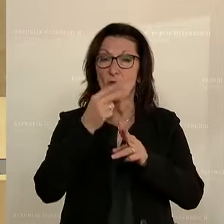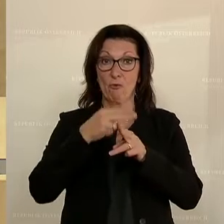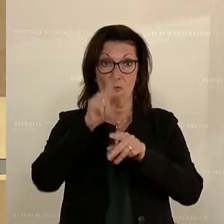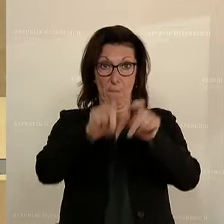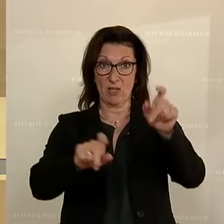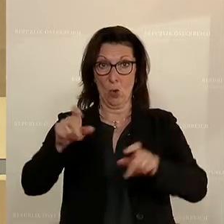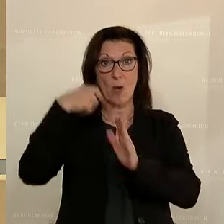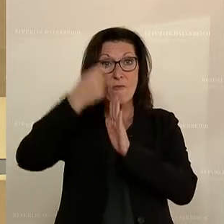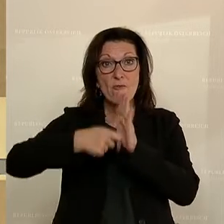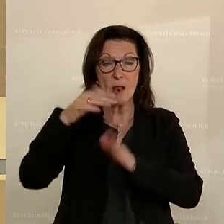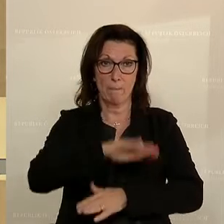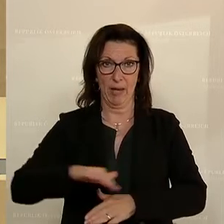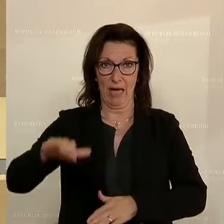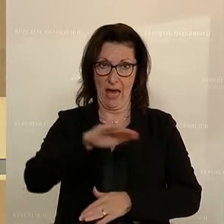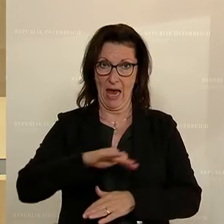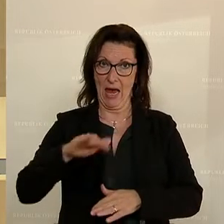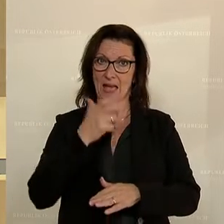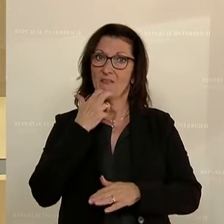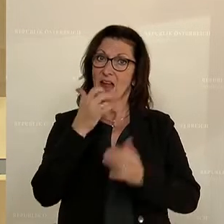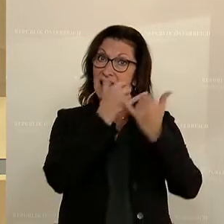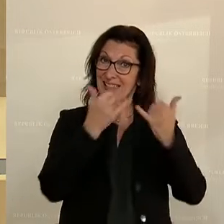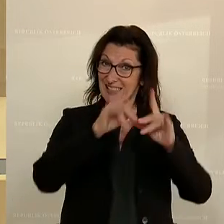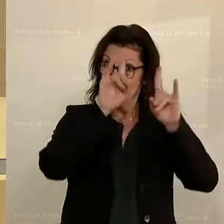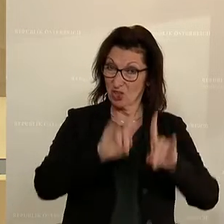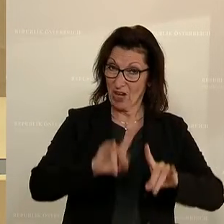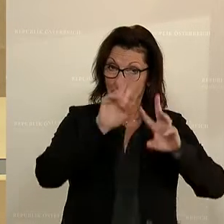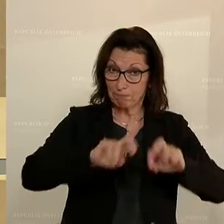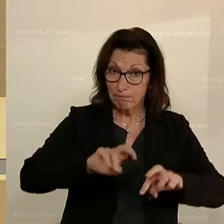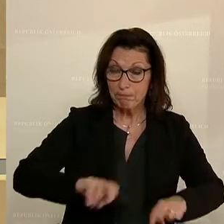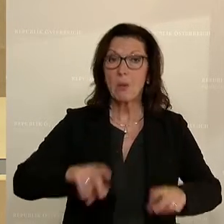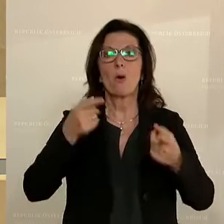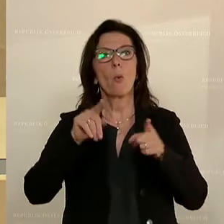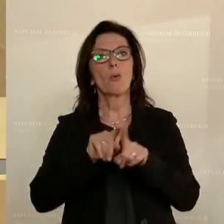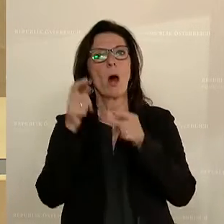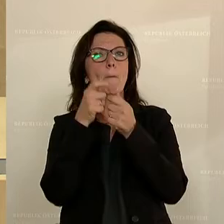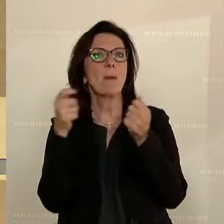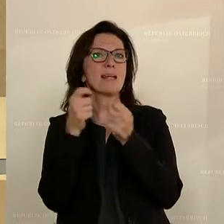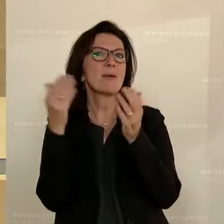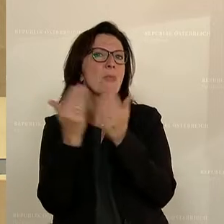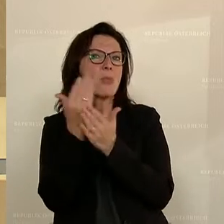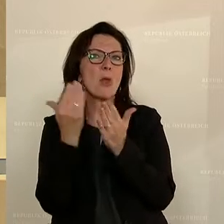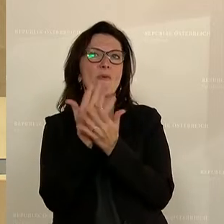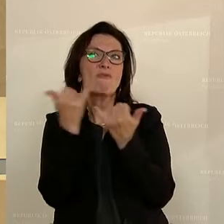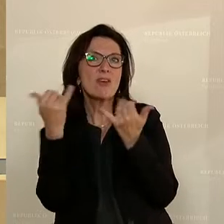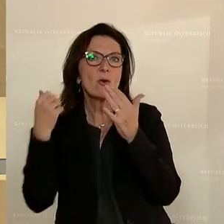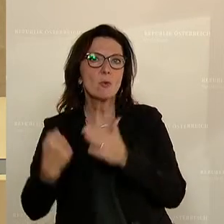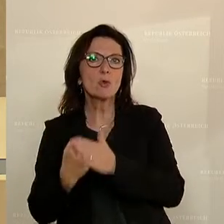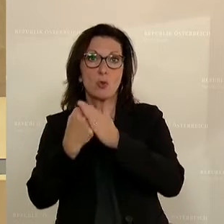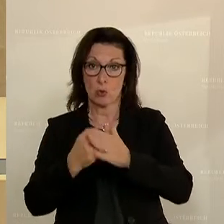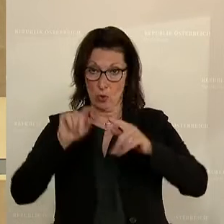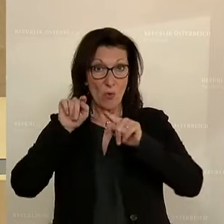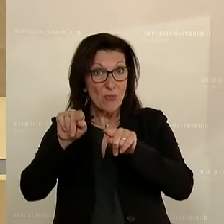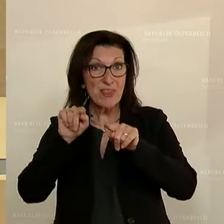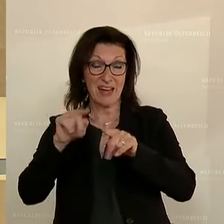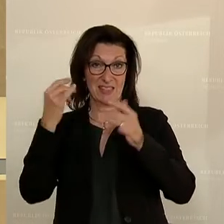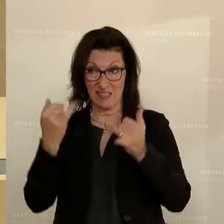mit der Erhebung des Status Quo und Ansätzen eben für neue Maßnahmen zur Unterstützung. Und über diese wird bereits laufend